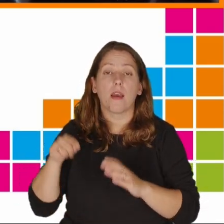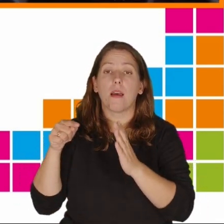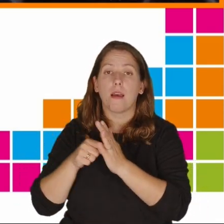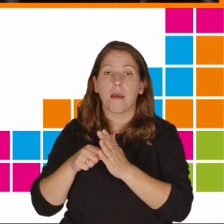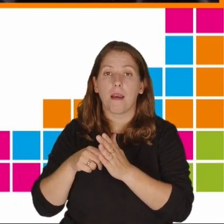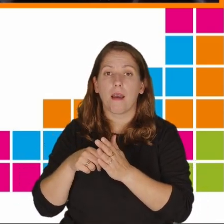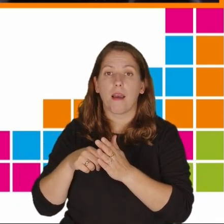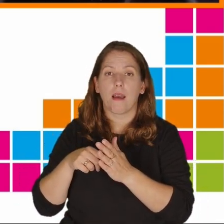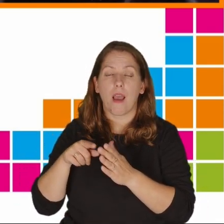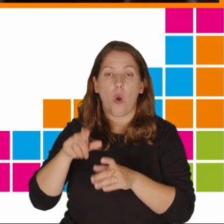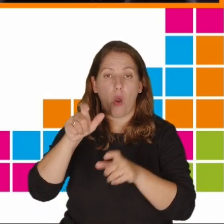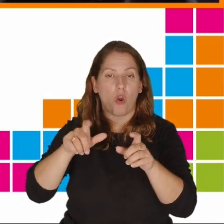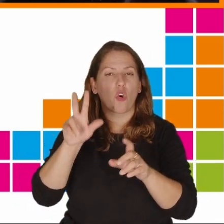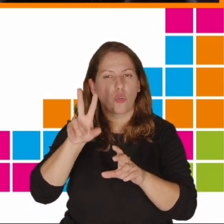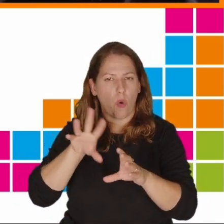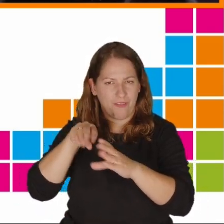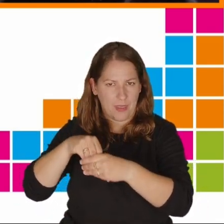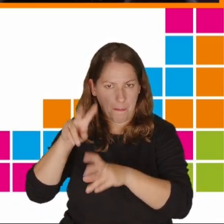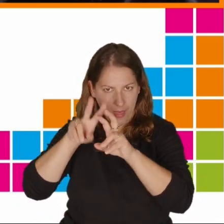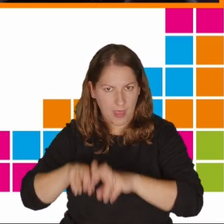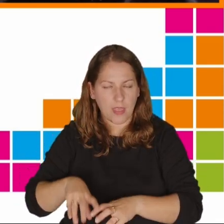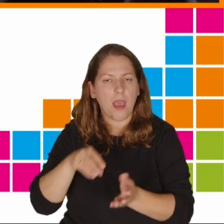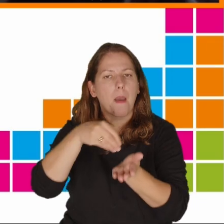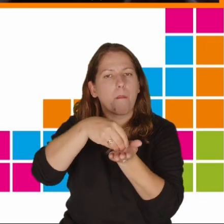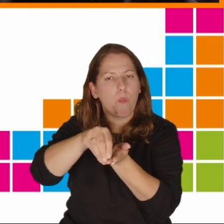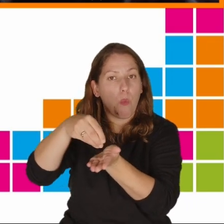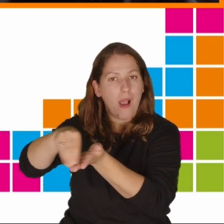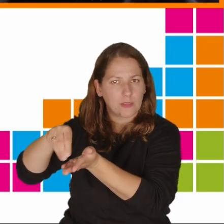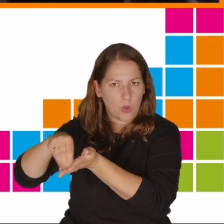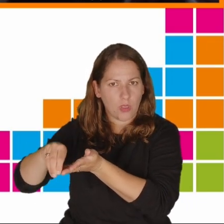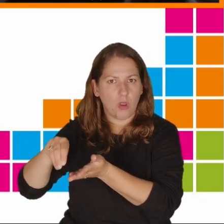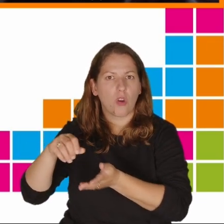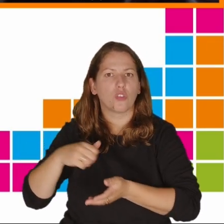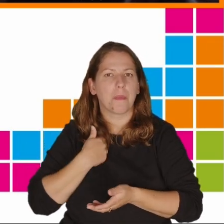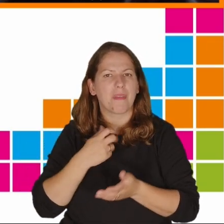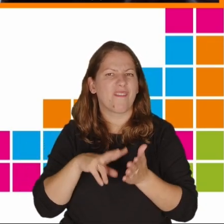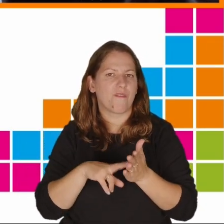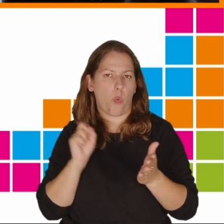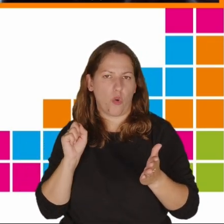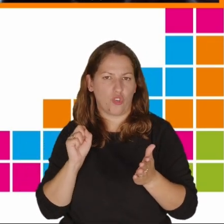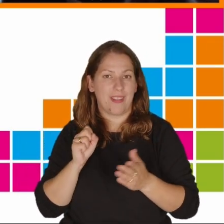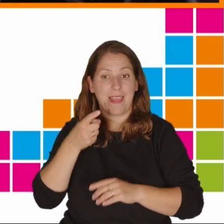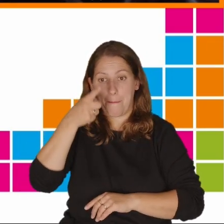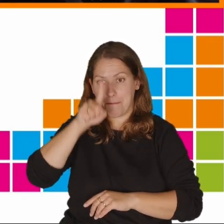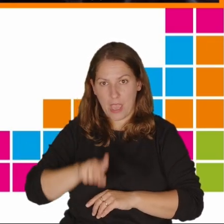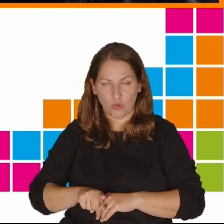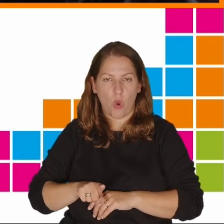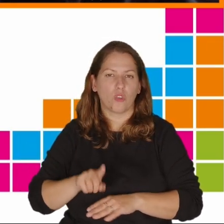płacono uczestnikom za to, żeby wyłączyli swoje konta na Facebooku na miesiąc.